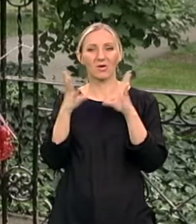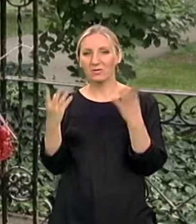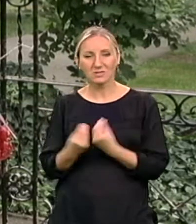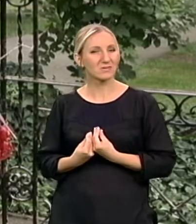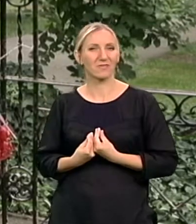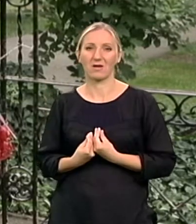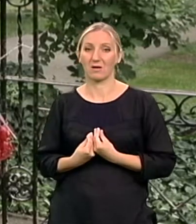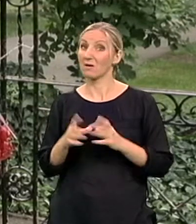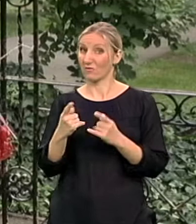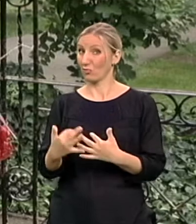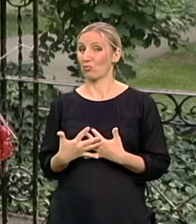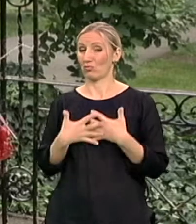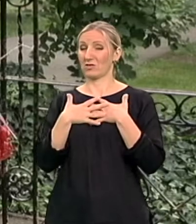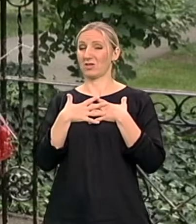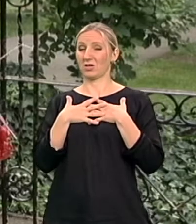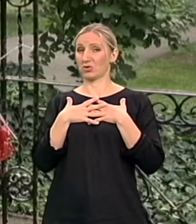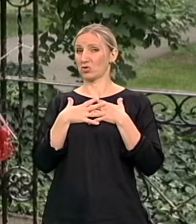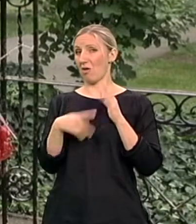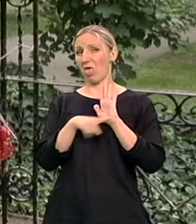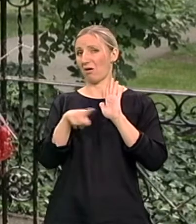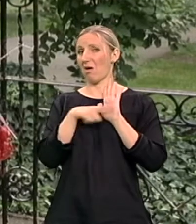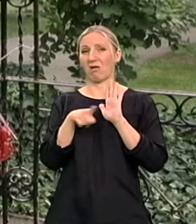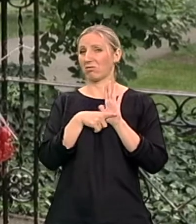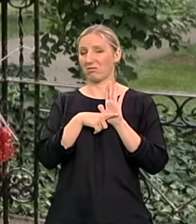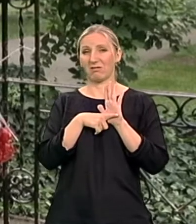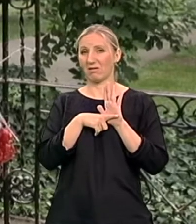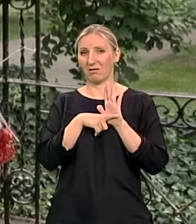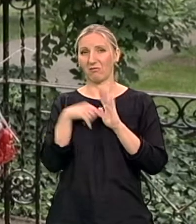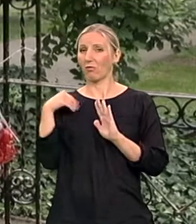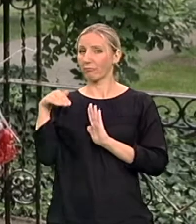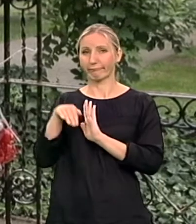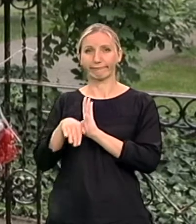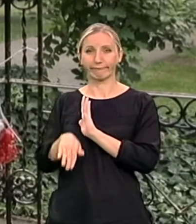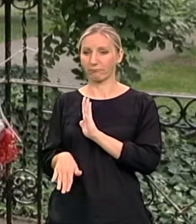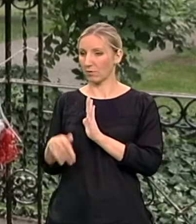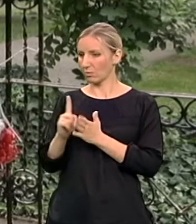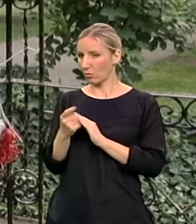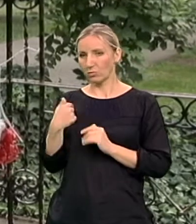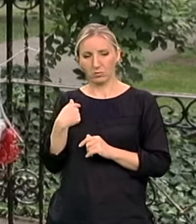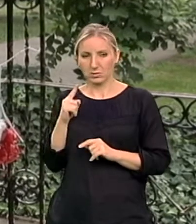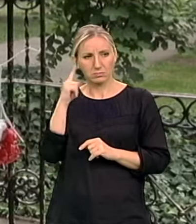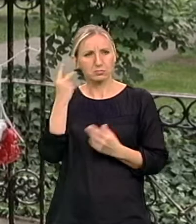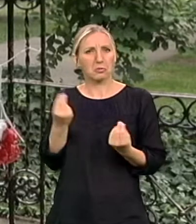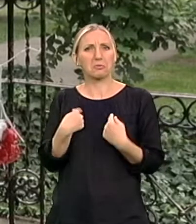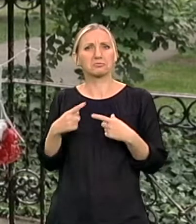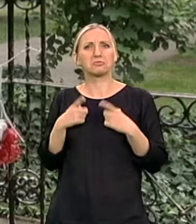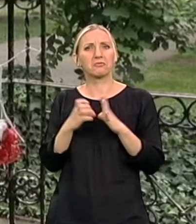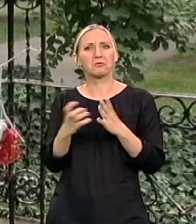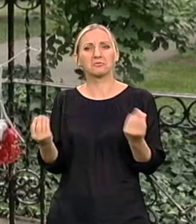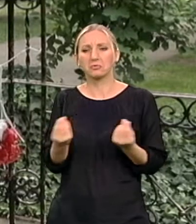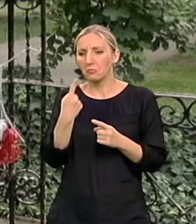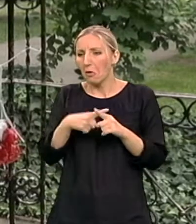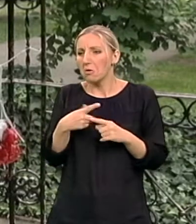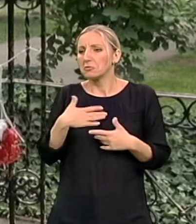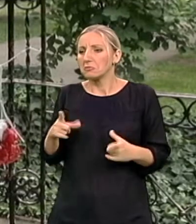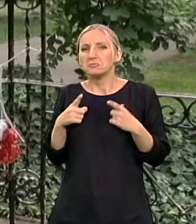to utiče na vas onako skroz negativno. I ja sam imala tenutaka kada prosto više ni znala ni zašto ja dalje živim. Šta je svrha mog